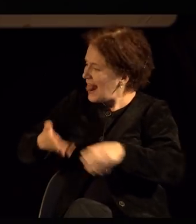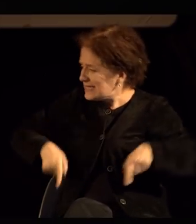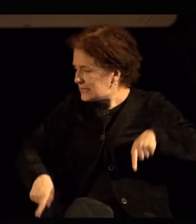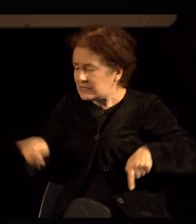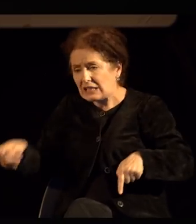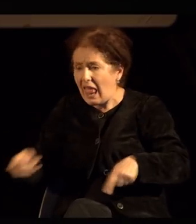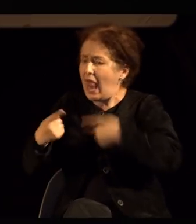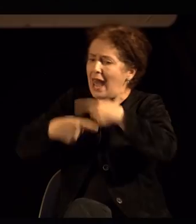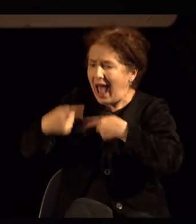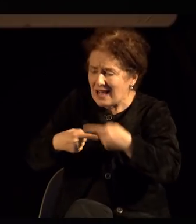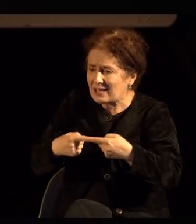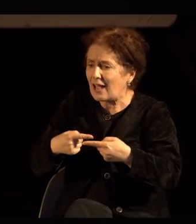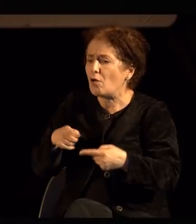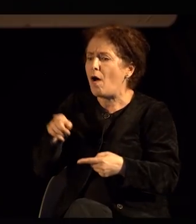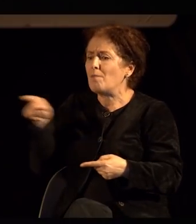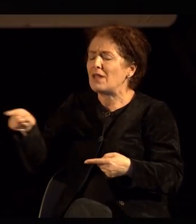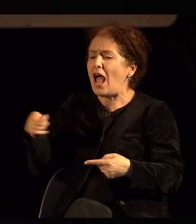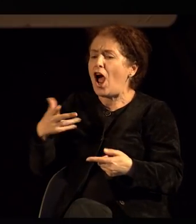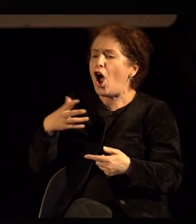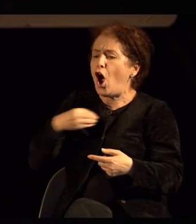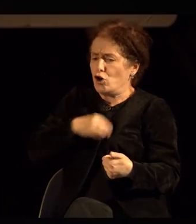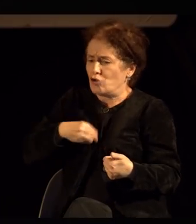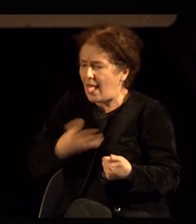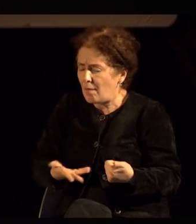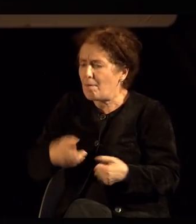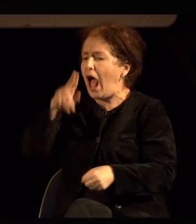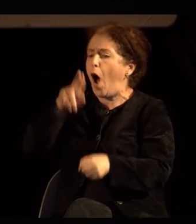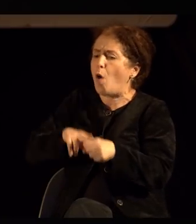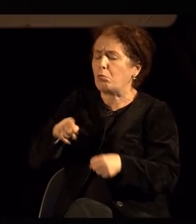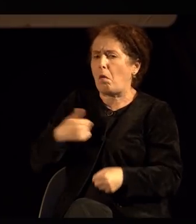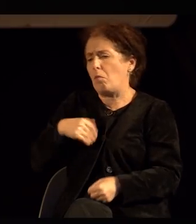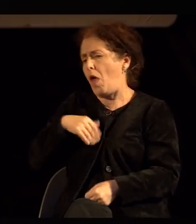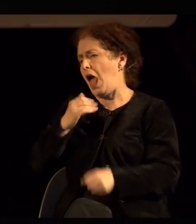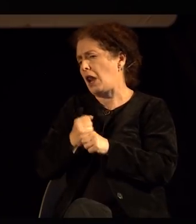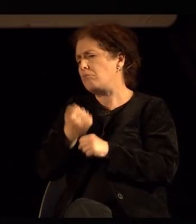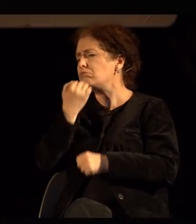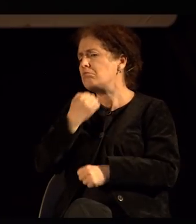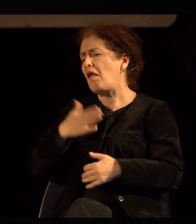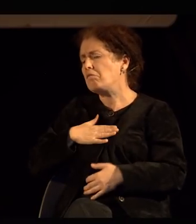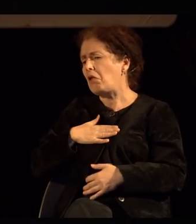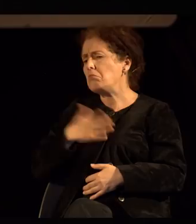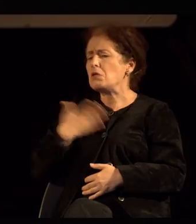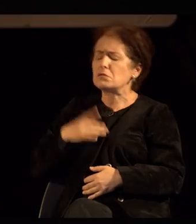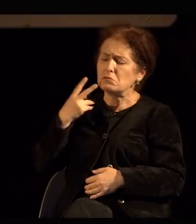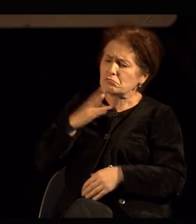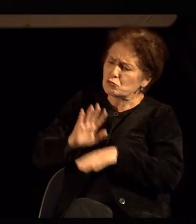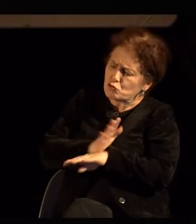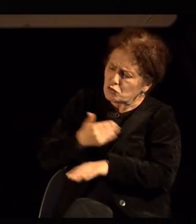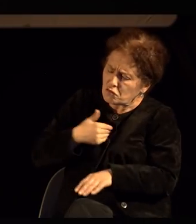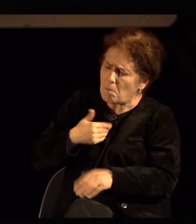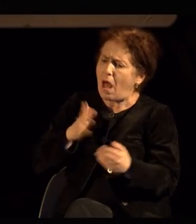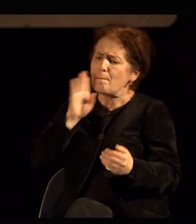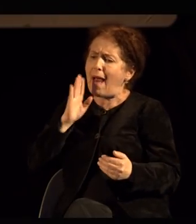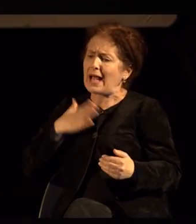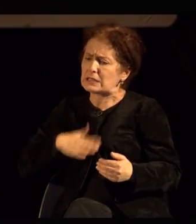желби и одлуки и избори во тој поглед. И како јас се чувствувам тоа,